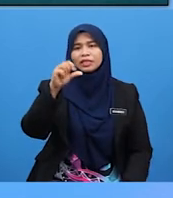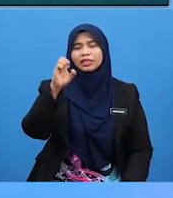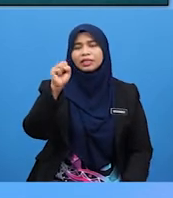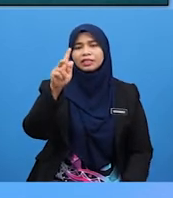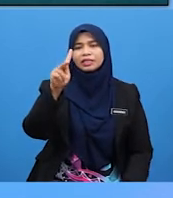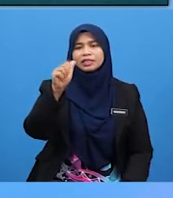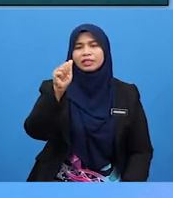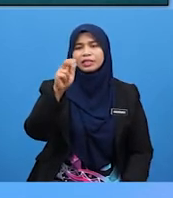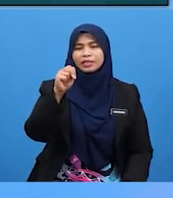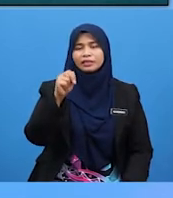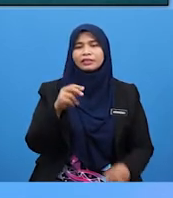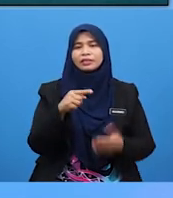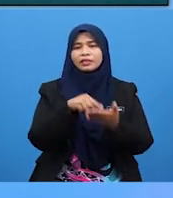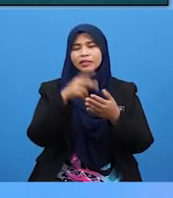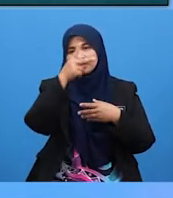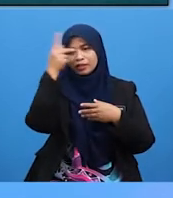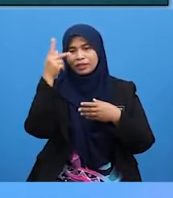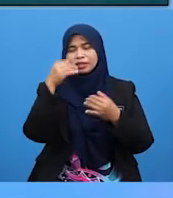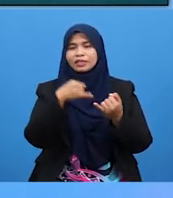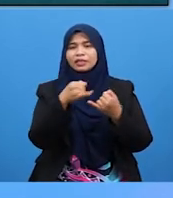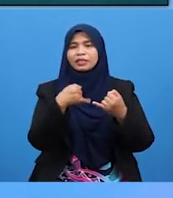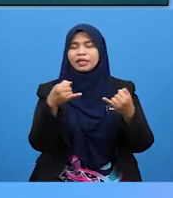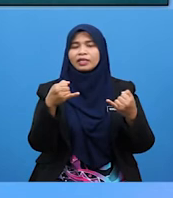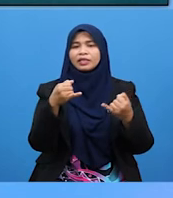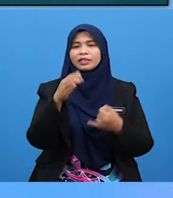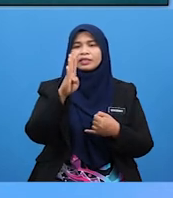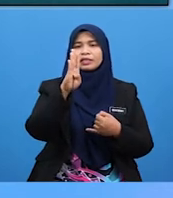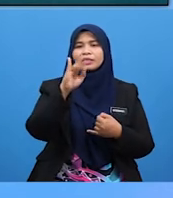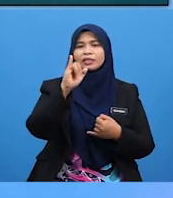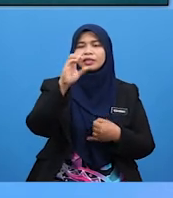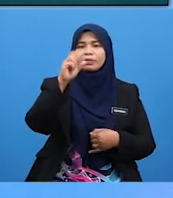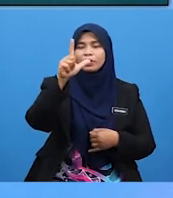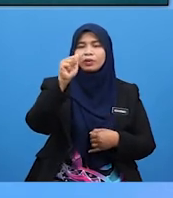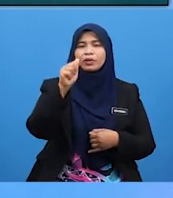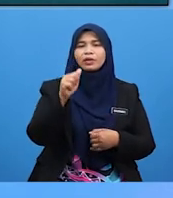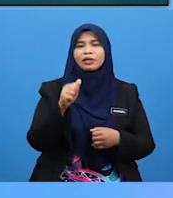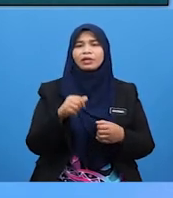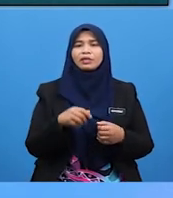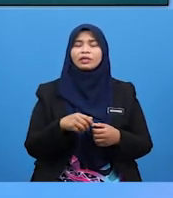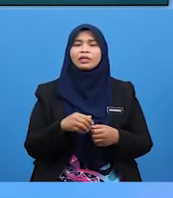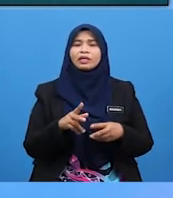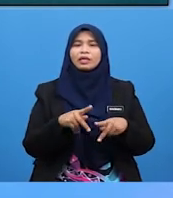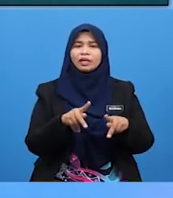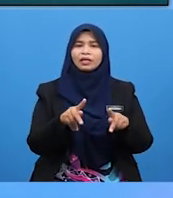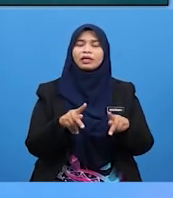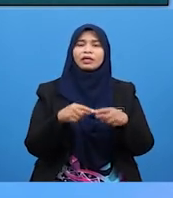Ini kerana Tali biola Digerakkan Dengan menggunakan Bo